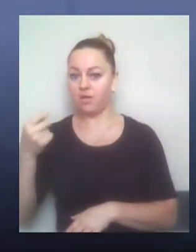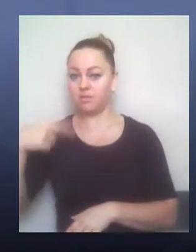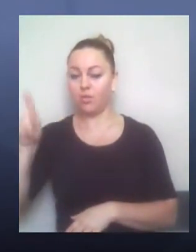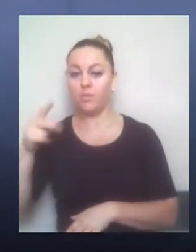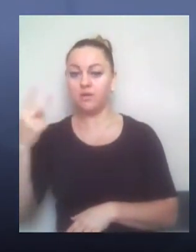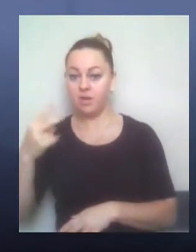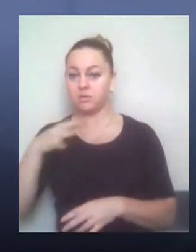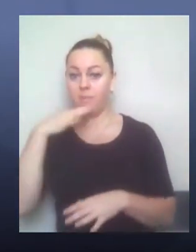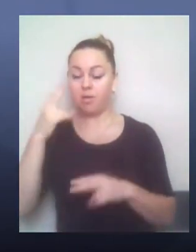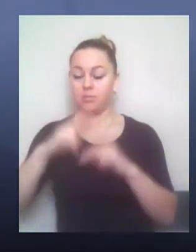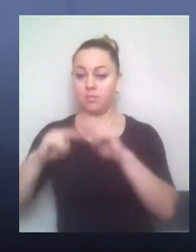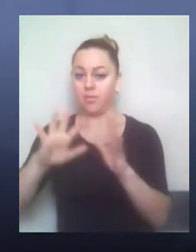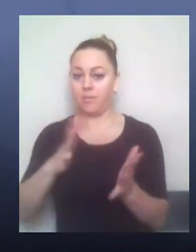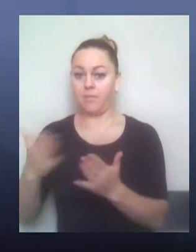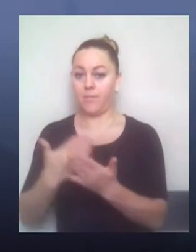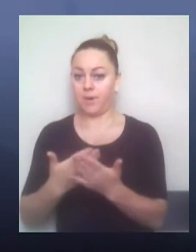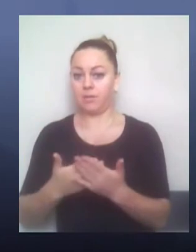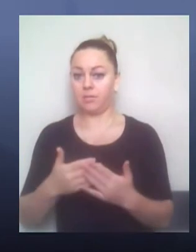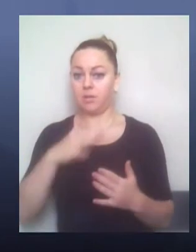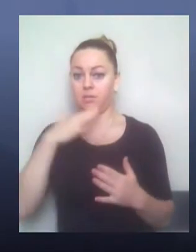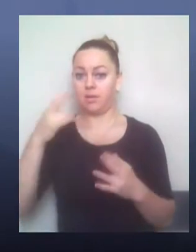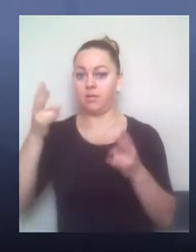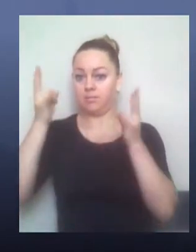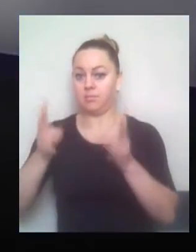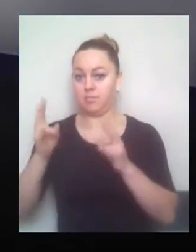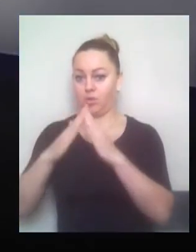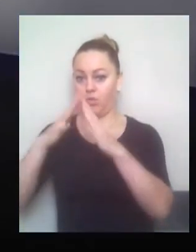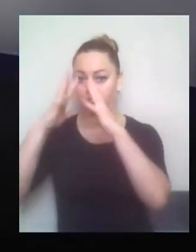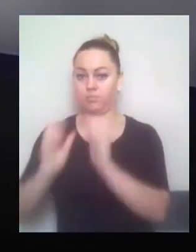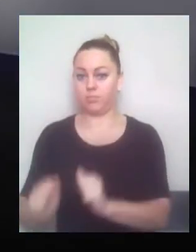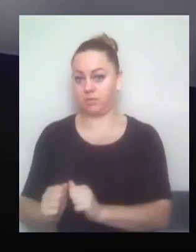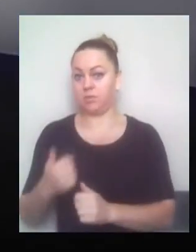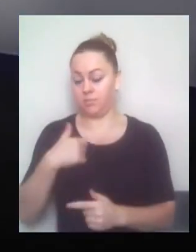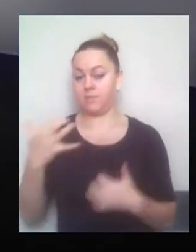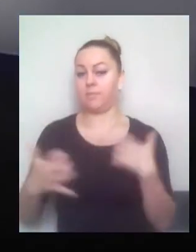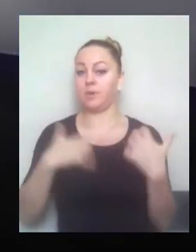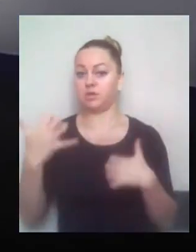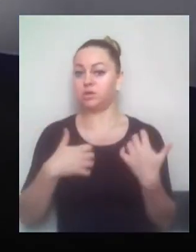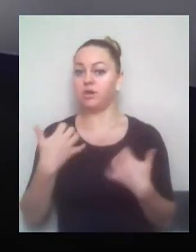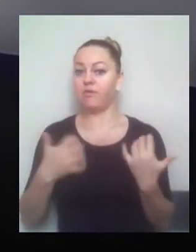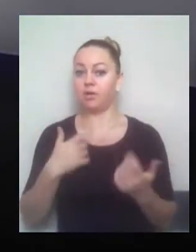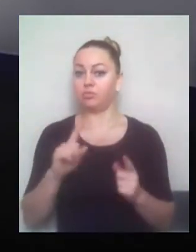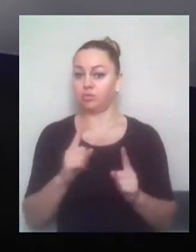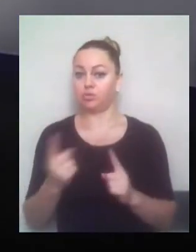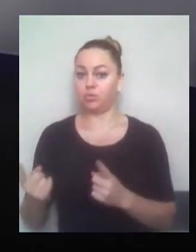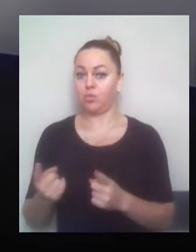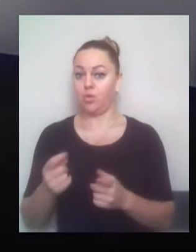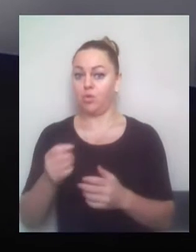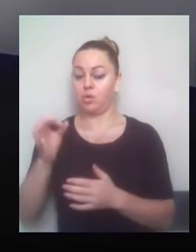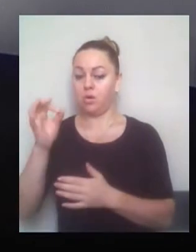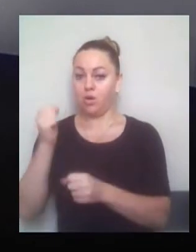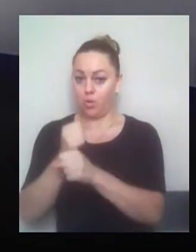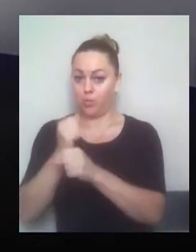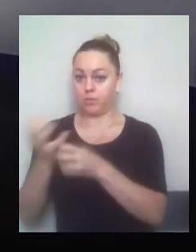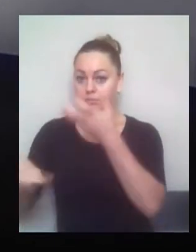ряд других примерів, де обрушились здания. Тому ми обеспокоєні, що як так проводити демонтаж, ще